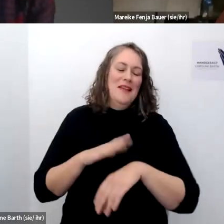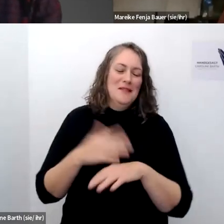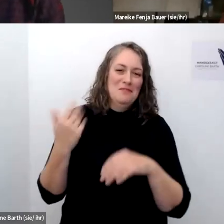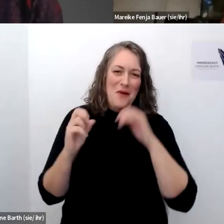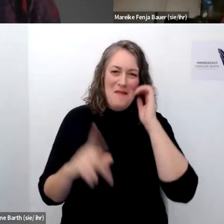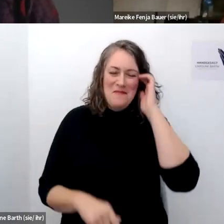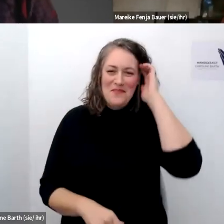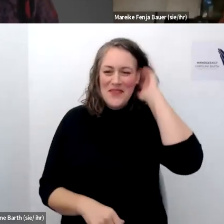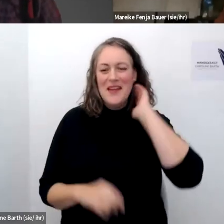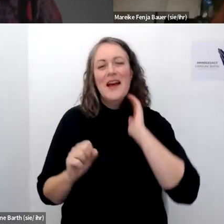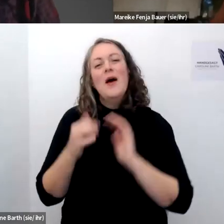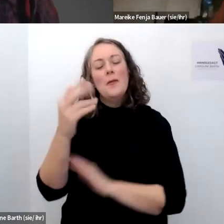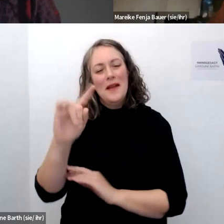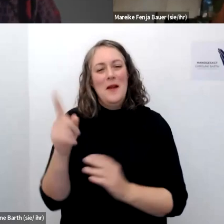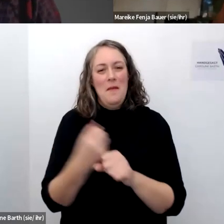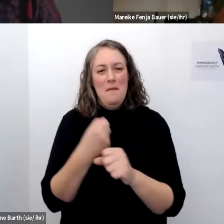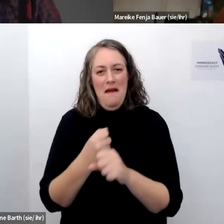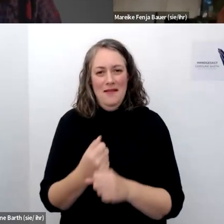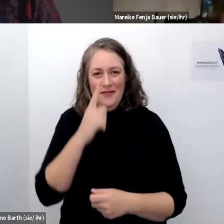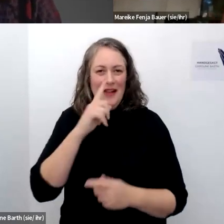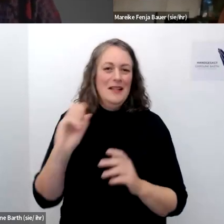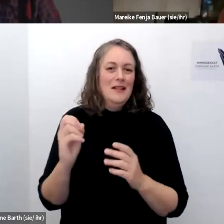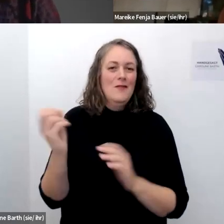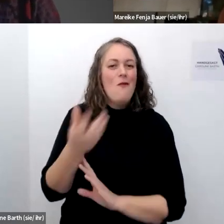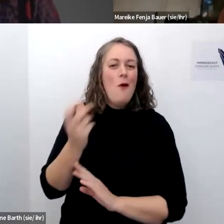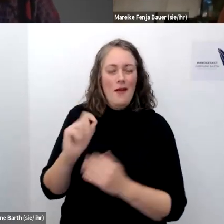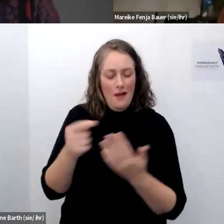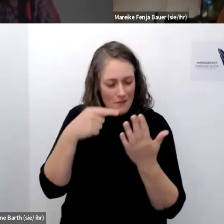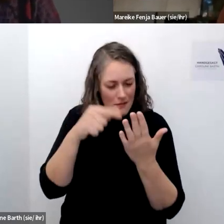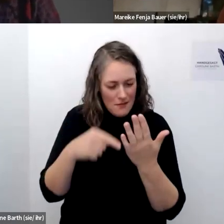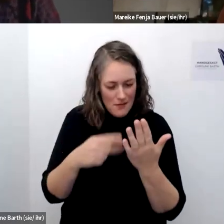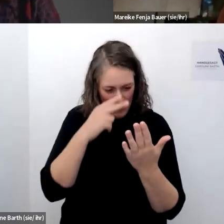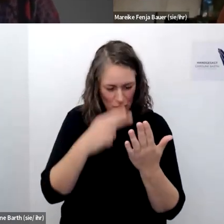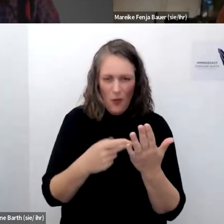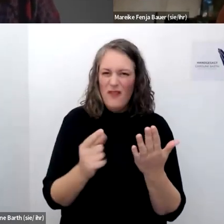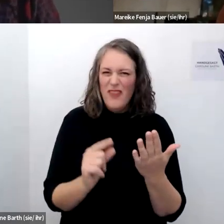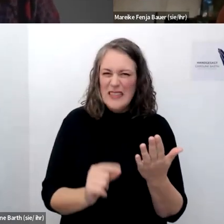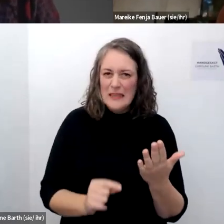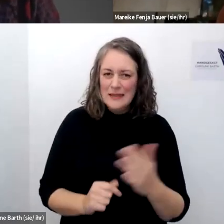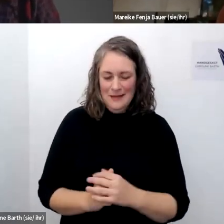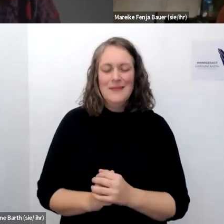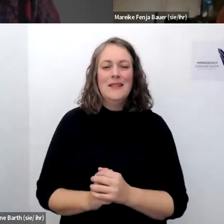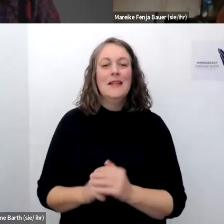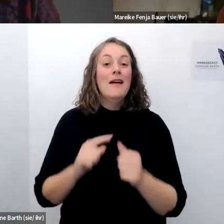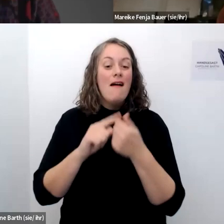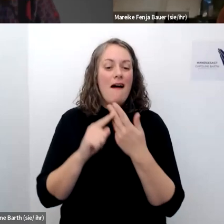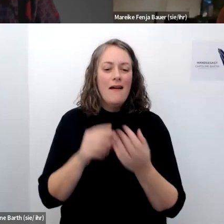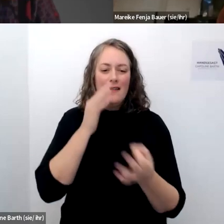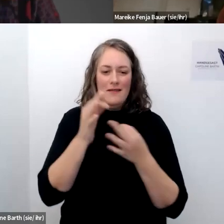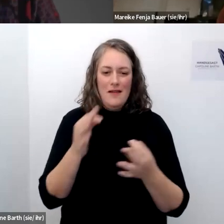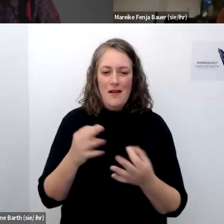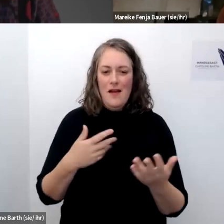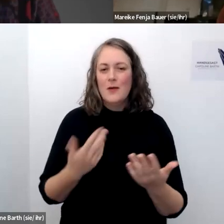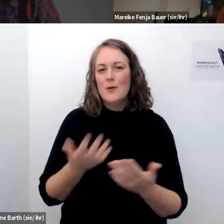kann man ja dann danach machen genau es gibt auch schon einige fragen in unserem